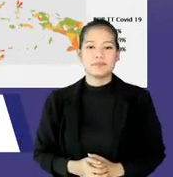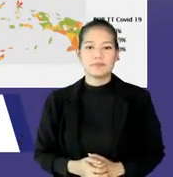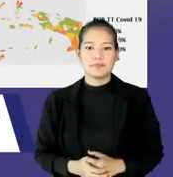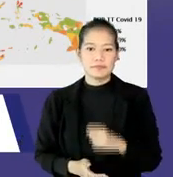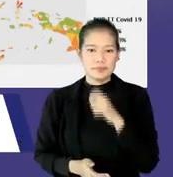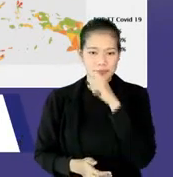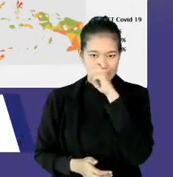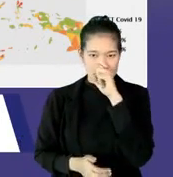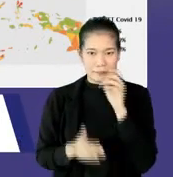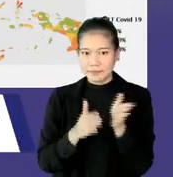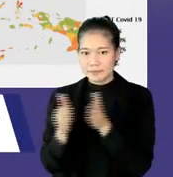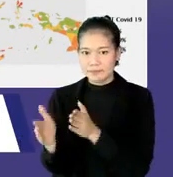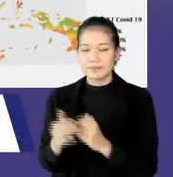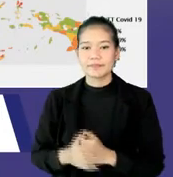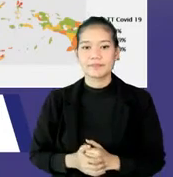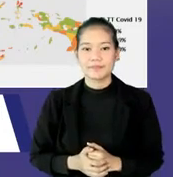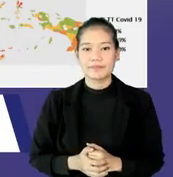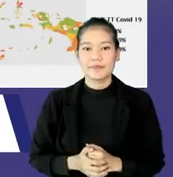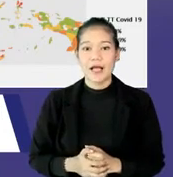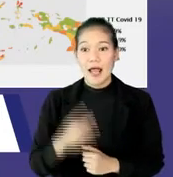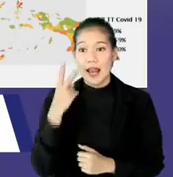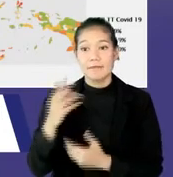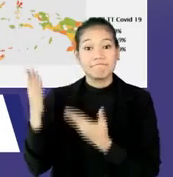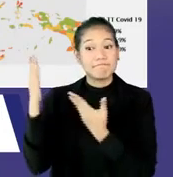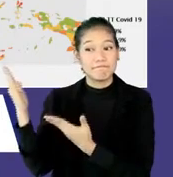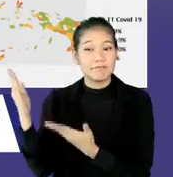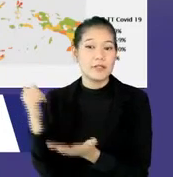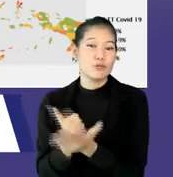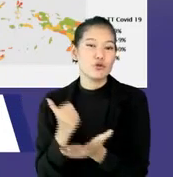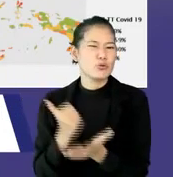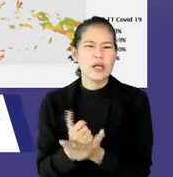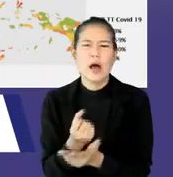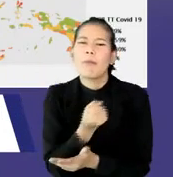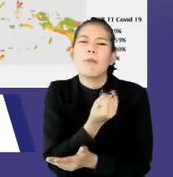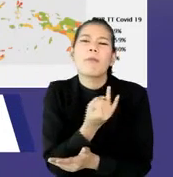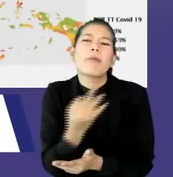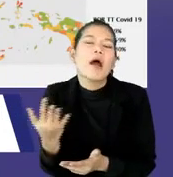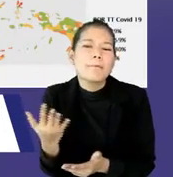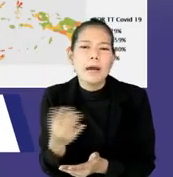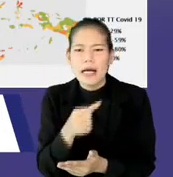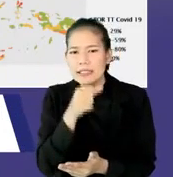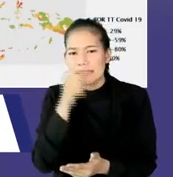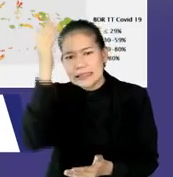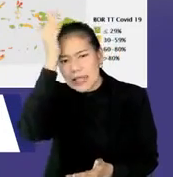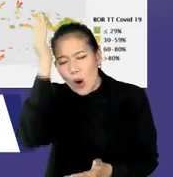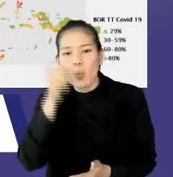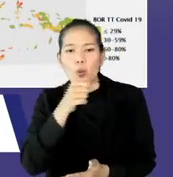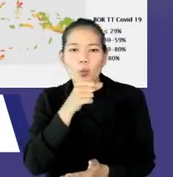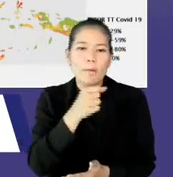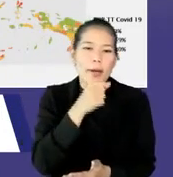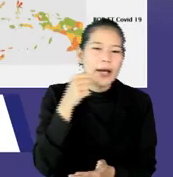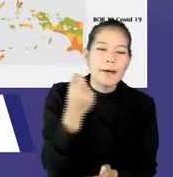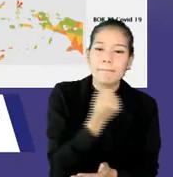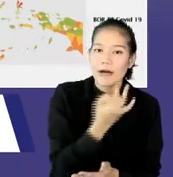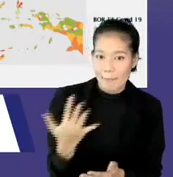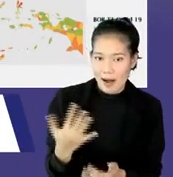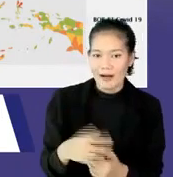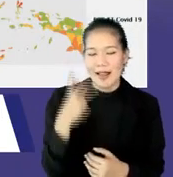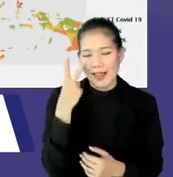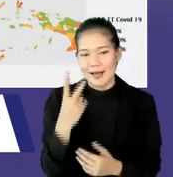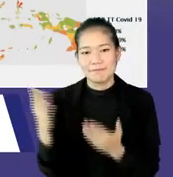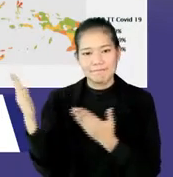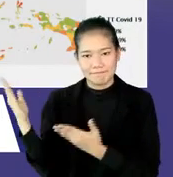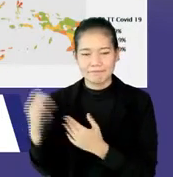kita ke slide berikutnya. Jadi kalau melihat gambaran, ini jadi sebenarnya berapa sih, berapa yang hijau, berapa yang merah gitu ya. Di slide